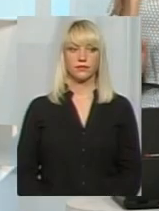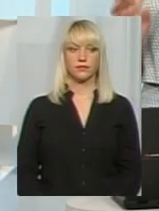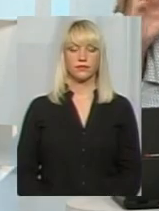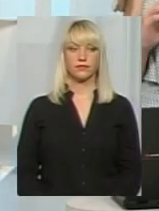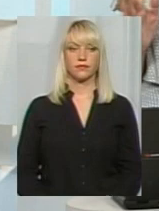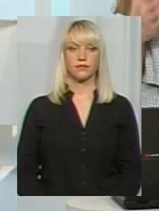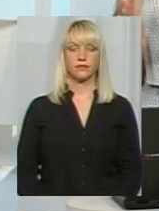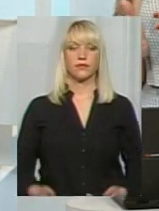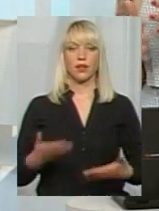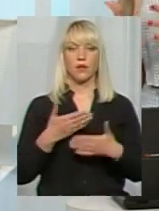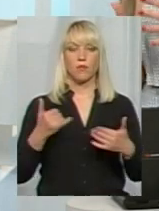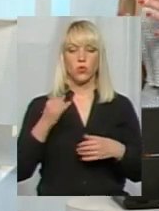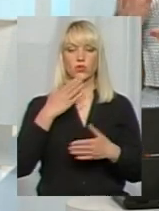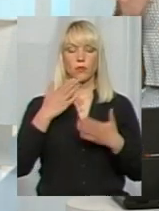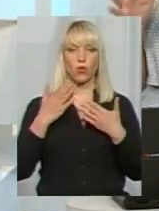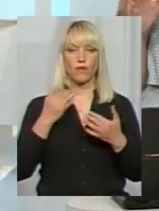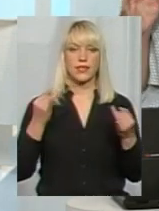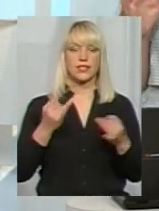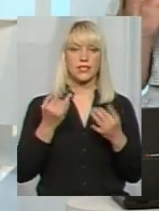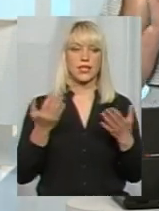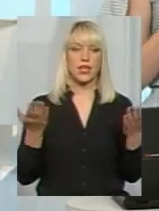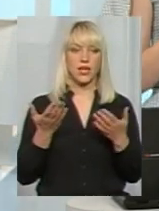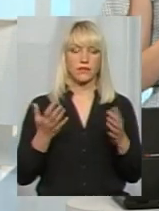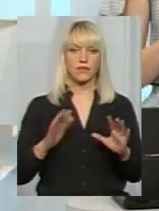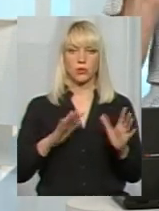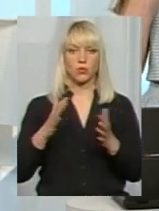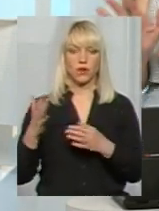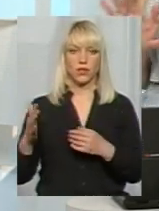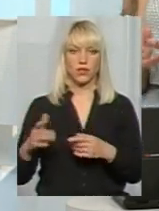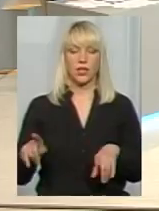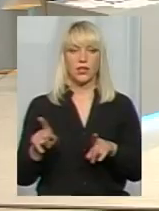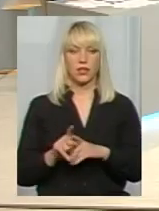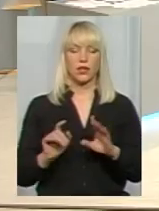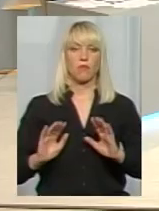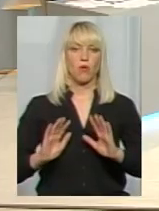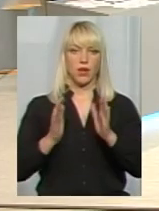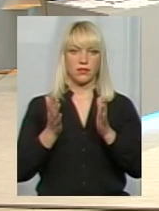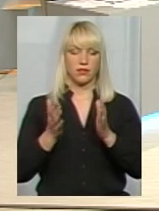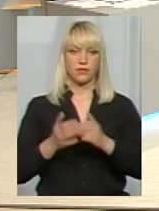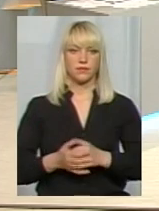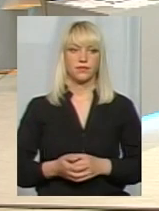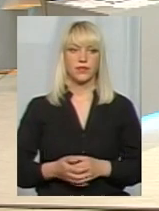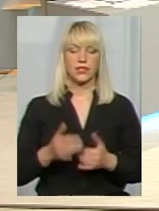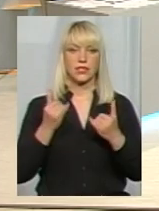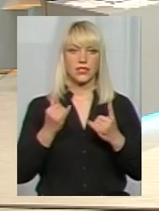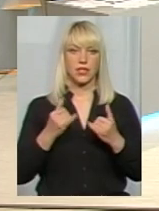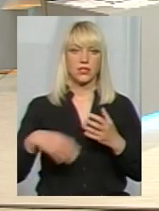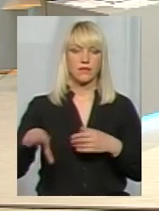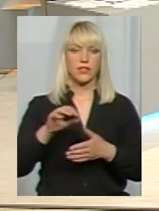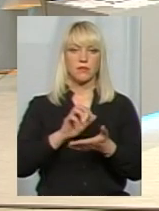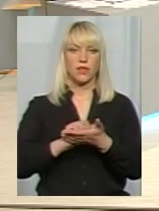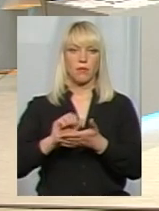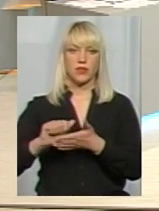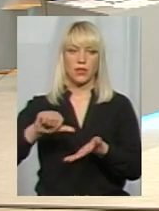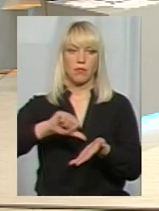Ми в спілкуванні зацікавилися, яким чином відбувається такий момент. Зараз всім займаються